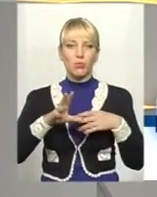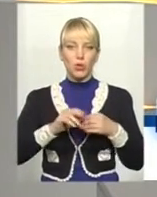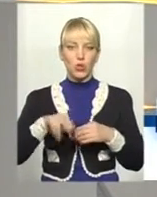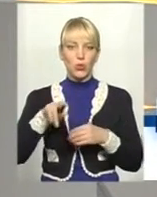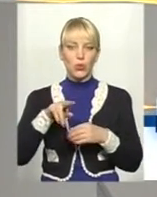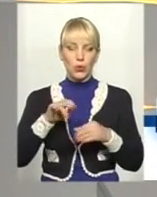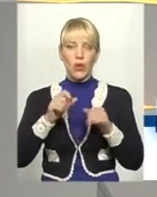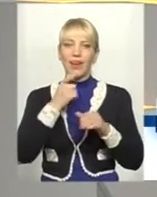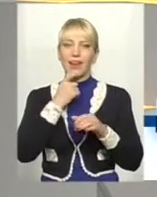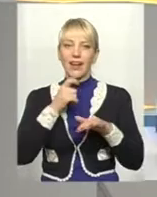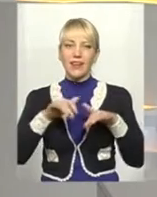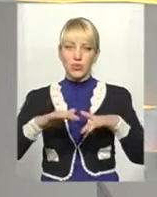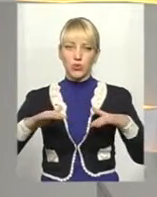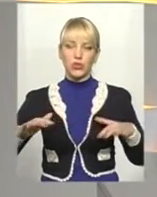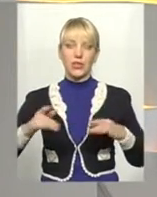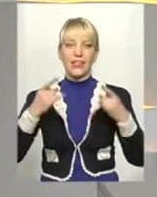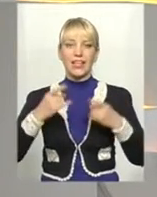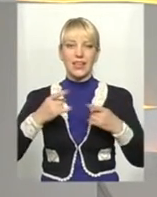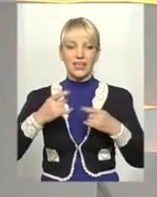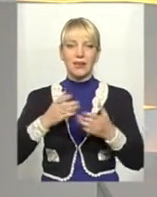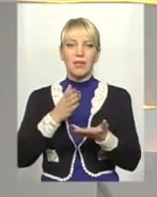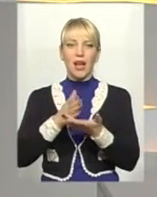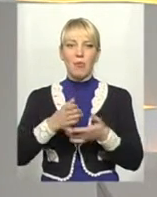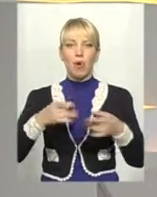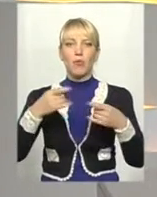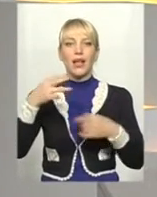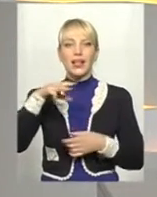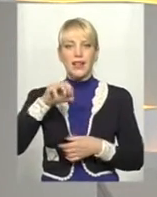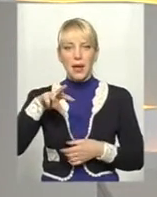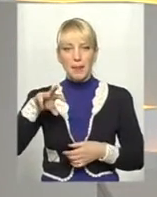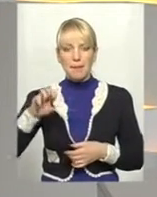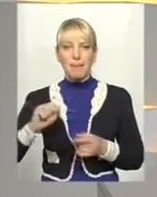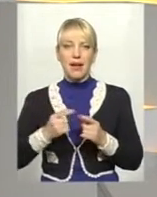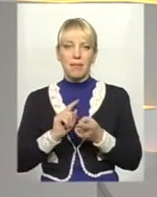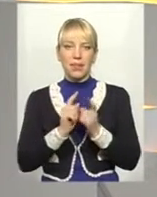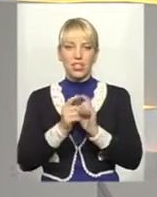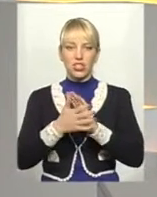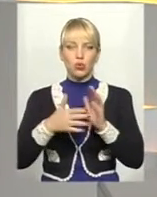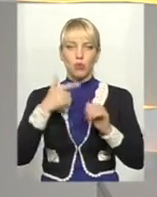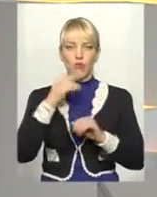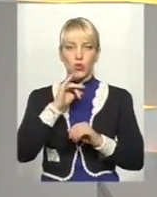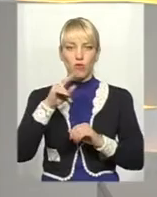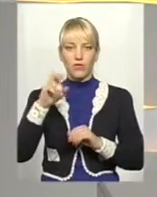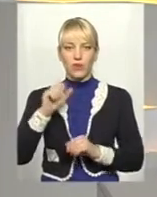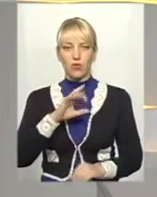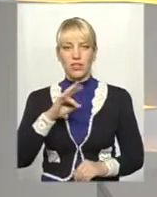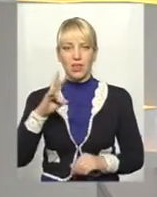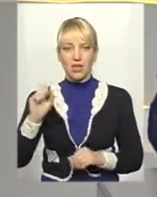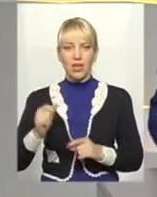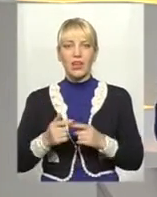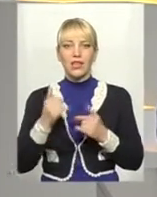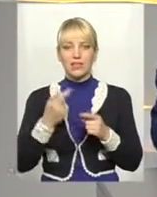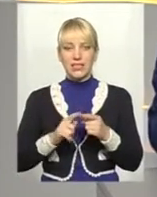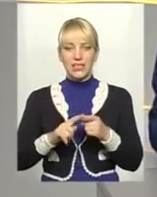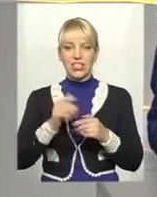глядацької аудиторії нашого телеканалу. В прямому ефірі «Тема». Я Анна Бендюк, перекладна жестову мову Оксани Фіновської. І